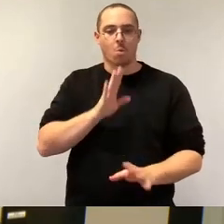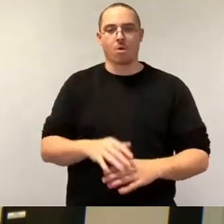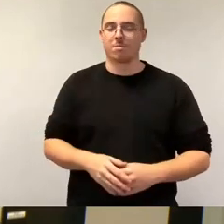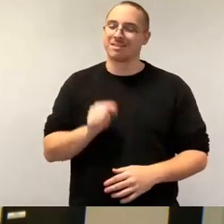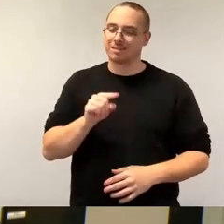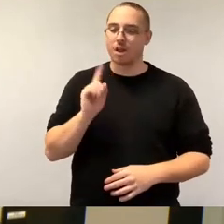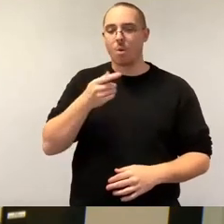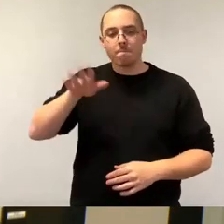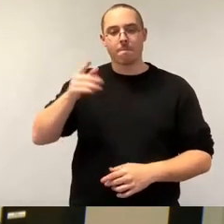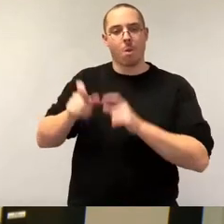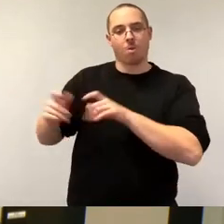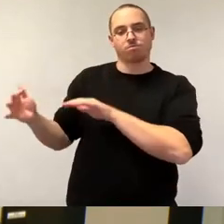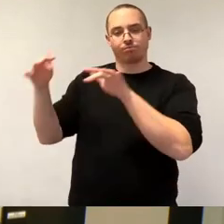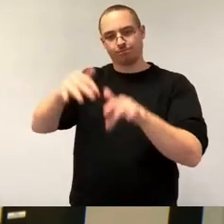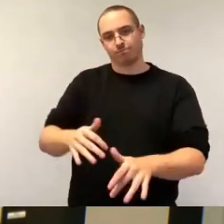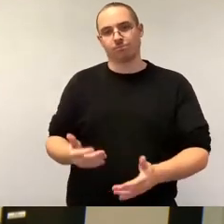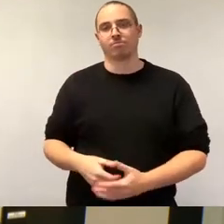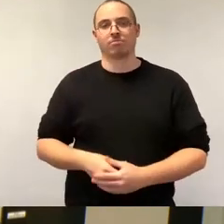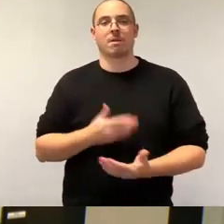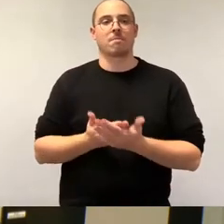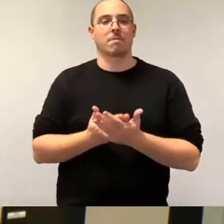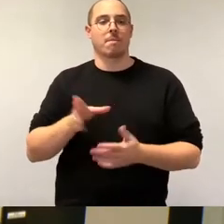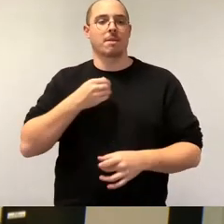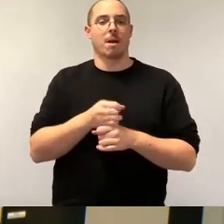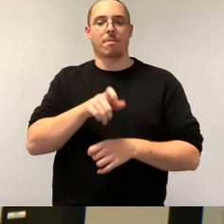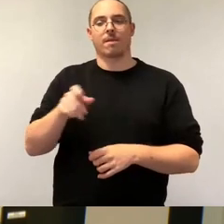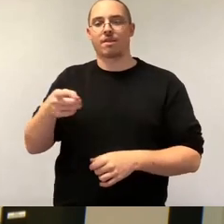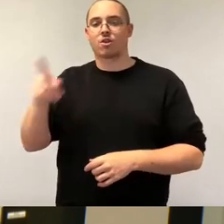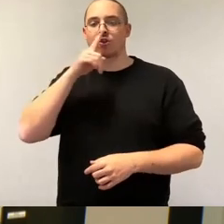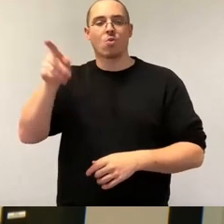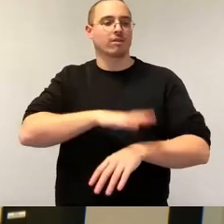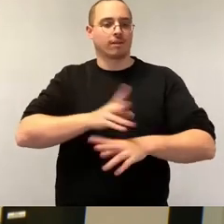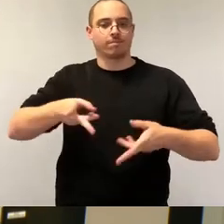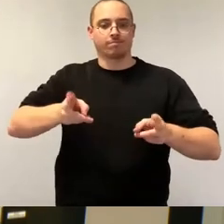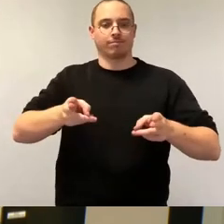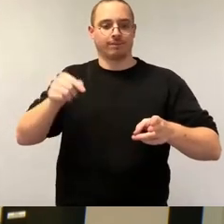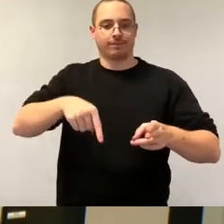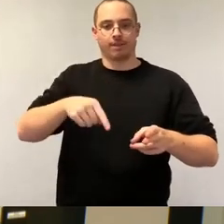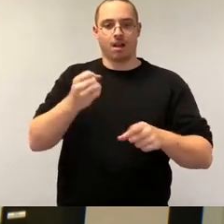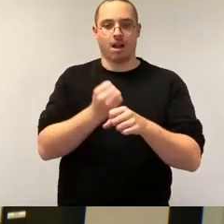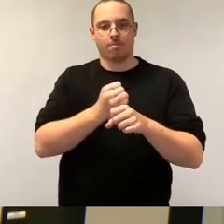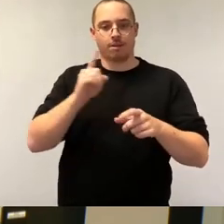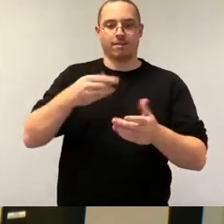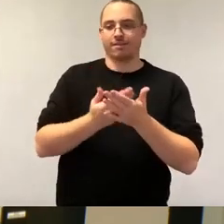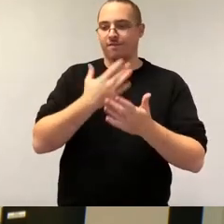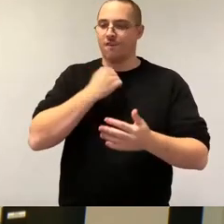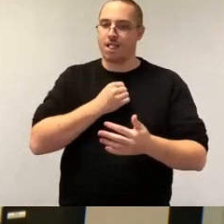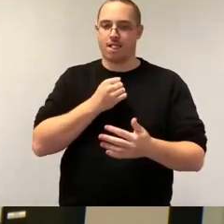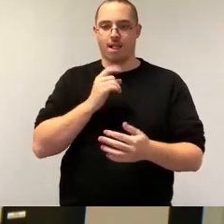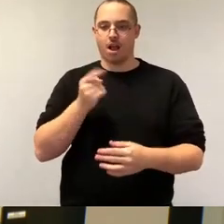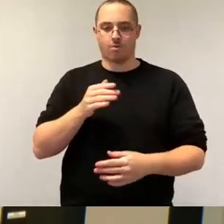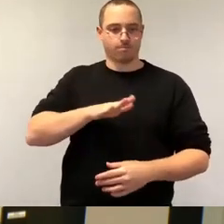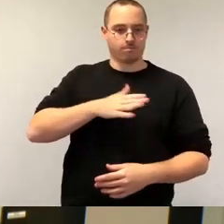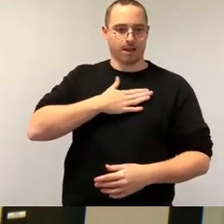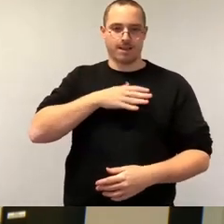Mitarbeitern, die temporär in Dresden arbeiten und ihre Kinder genau in einer Schule diesen Zuschnitt unterbringen wollen. Wir haben jetzt eine Fördermittel